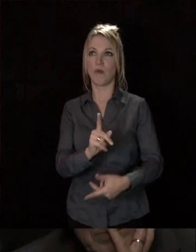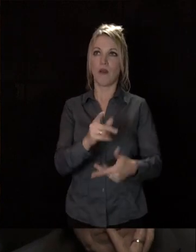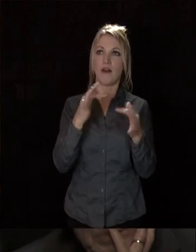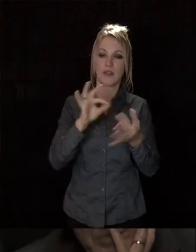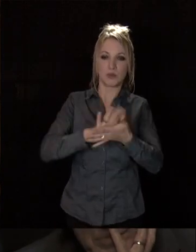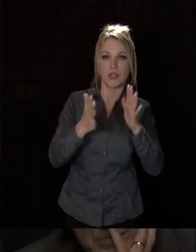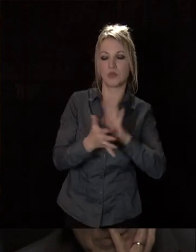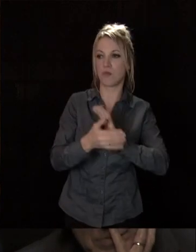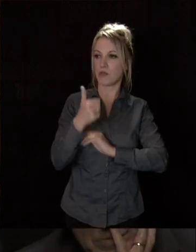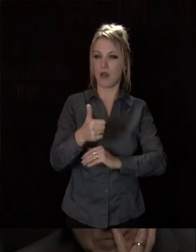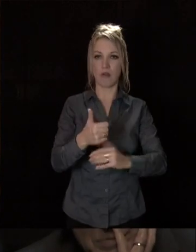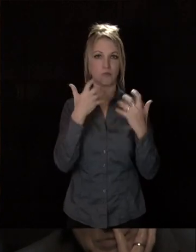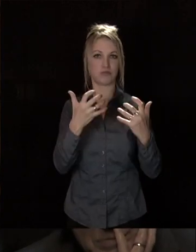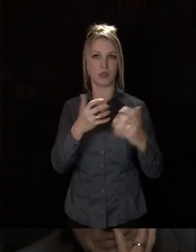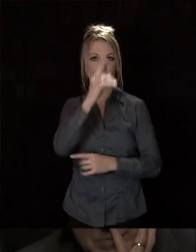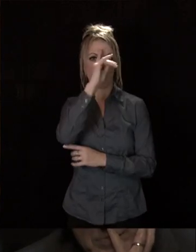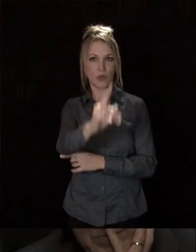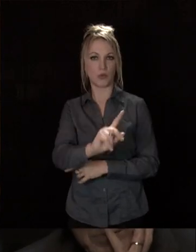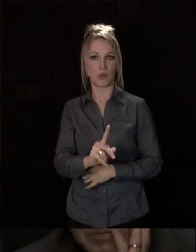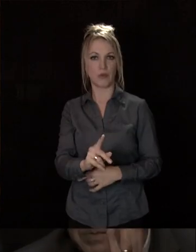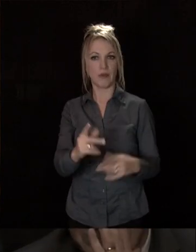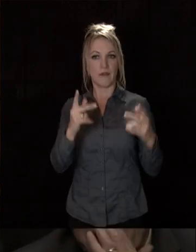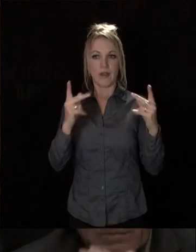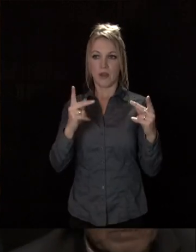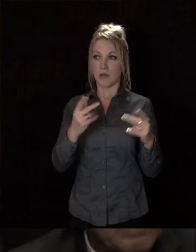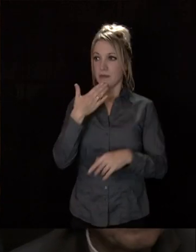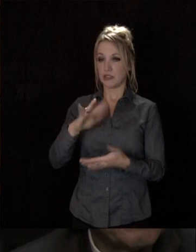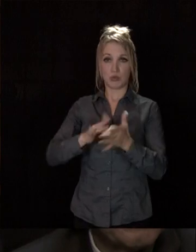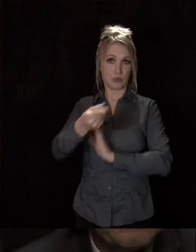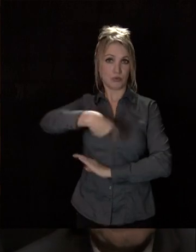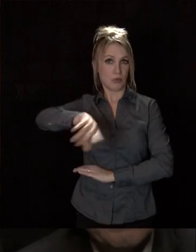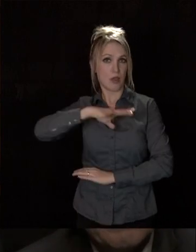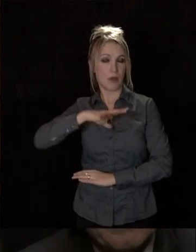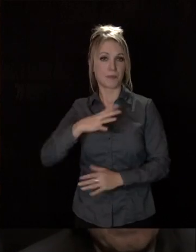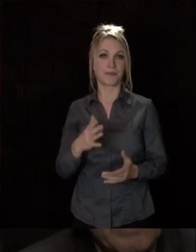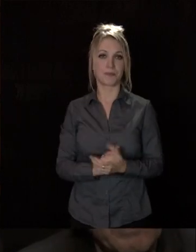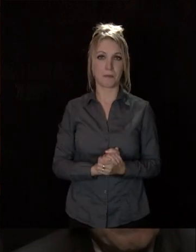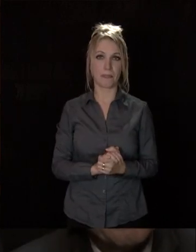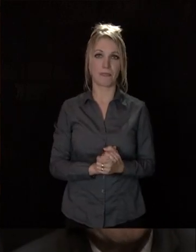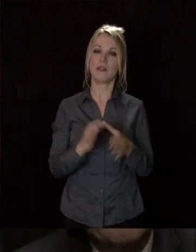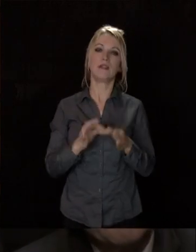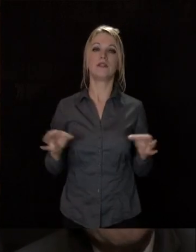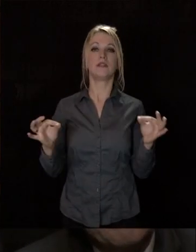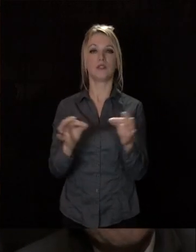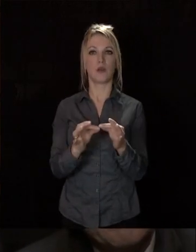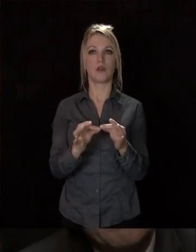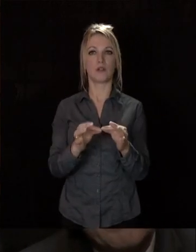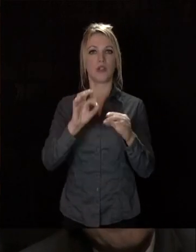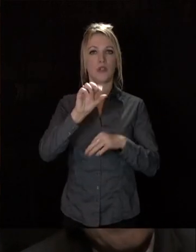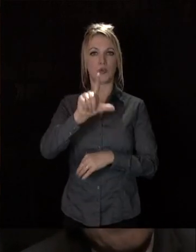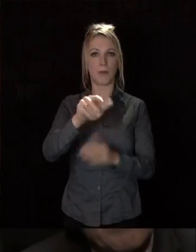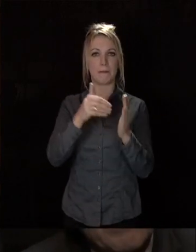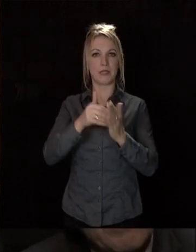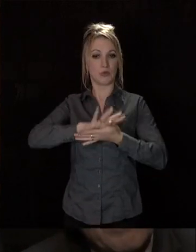associative en exergue et à l'honneur. Et je salue toutes celles qui le font. Ici, nous comptons sur notre territoire plus de 2000